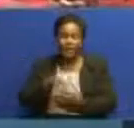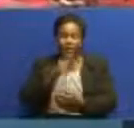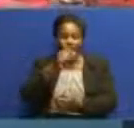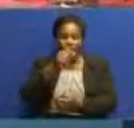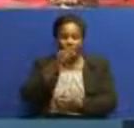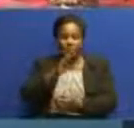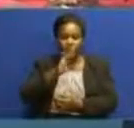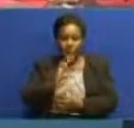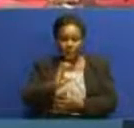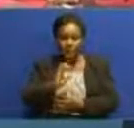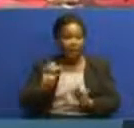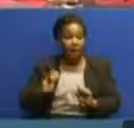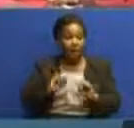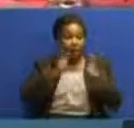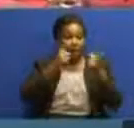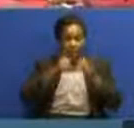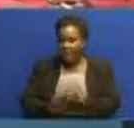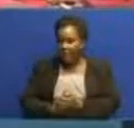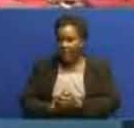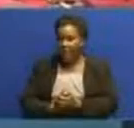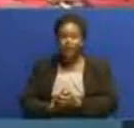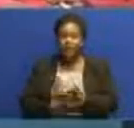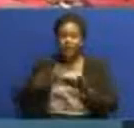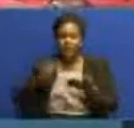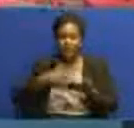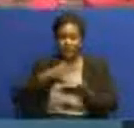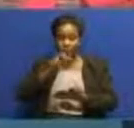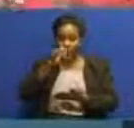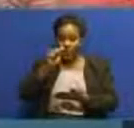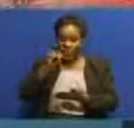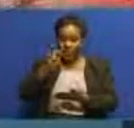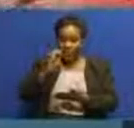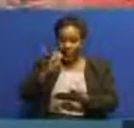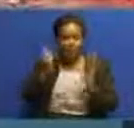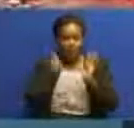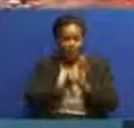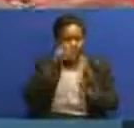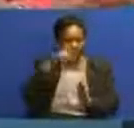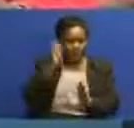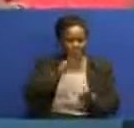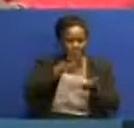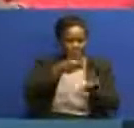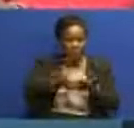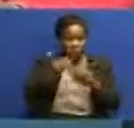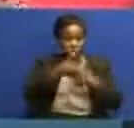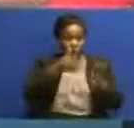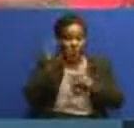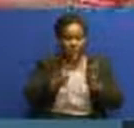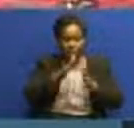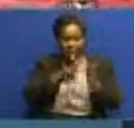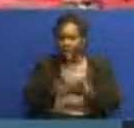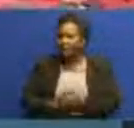inapatikana kwenye Google Play Store ama App Store. Inalangu na ito wana Mosioke ni kuna swahiba. Habari za siku nyingi. Salama kabisa. Karibu sana kazini.